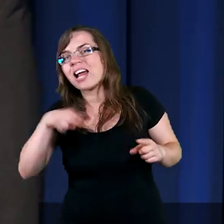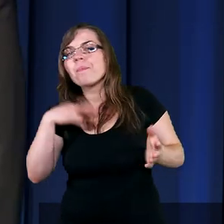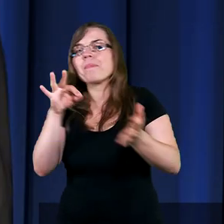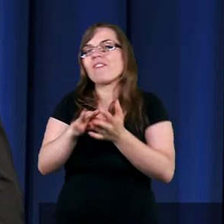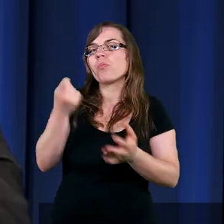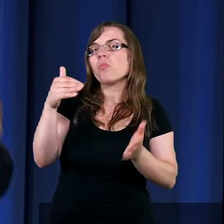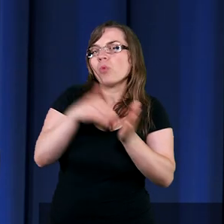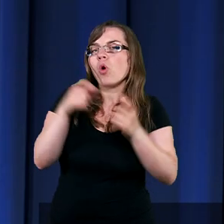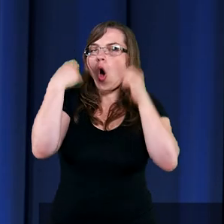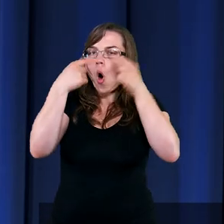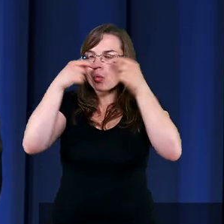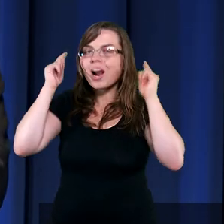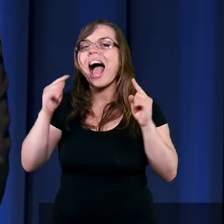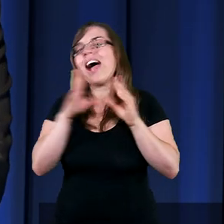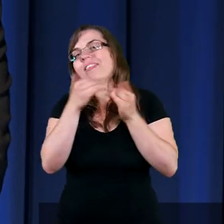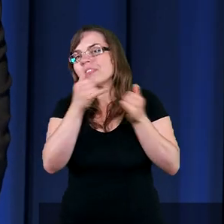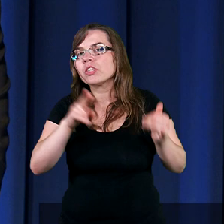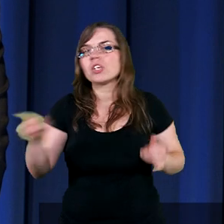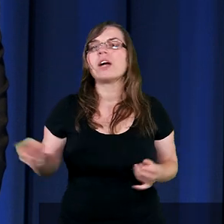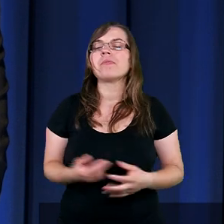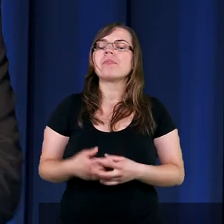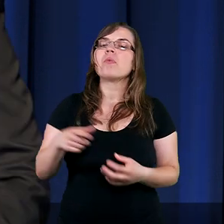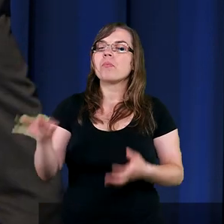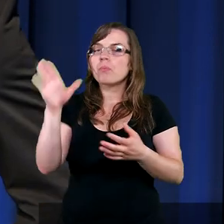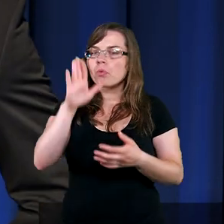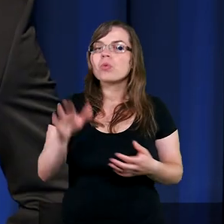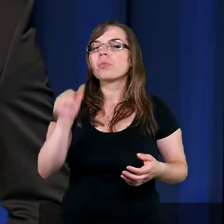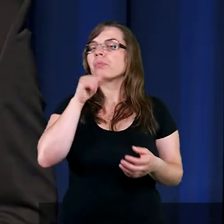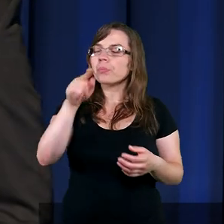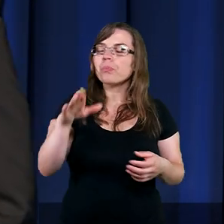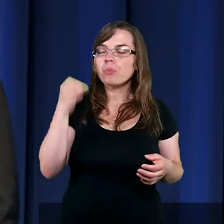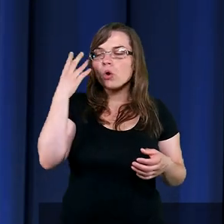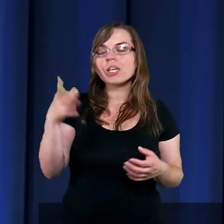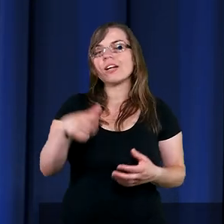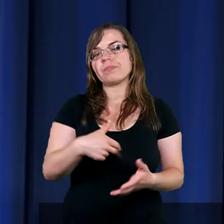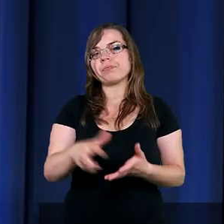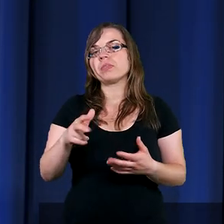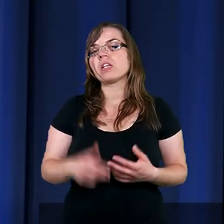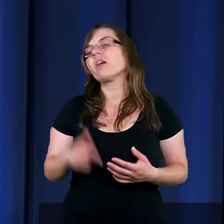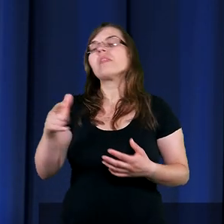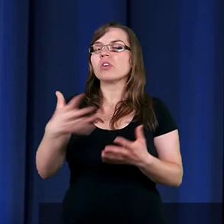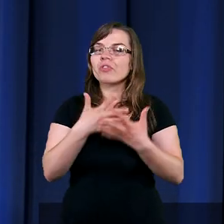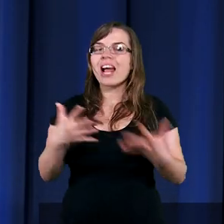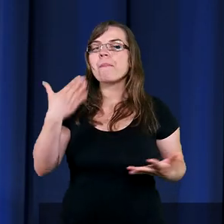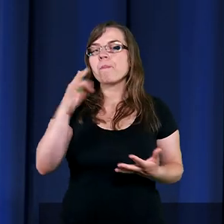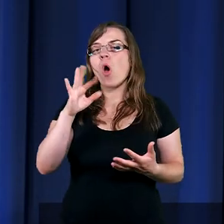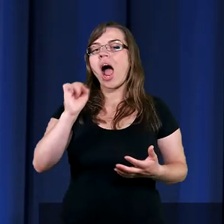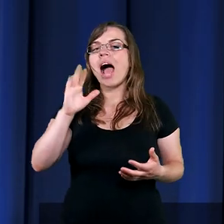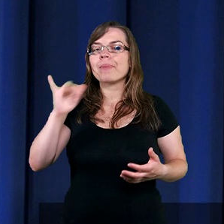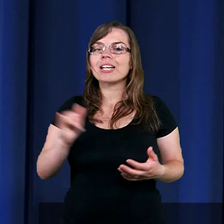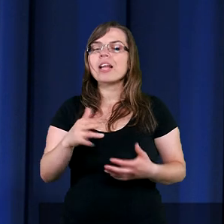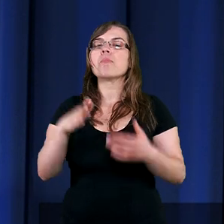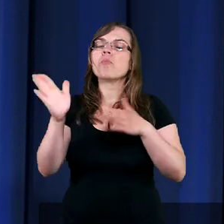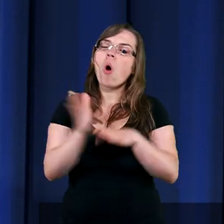momencie potrzebuje. I Pan Bóg pochował tam Mojżesza w ziemi moławskiej. Pomimo